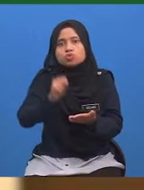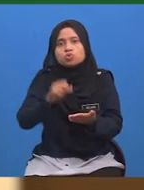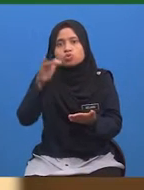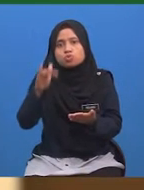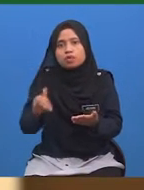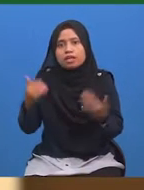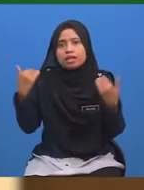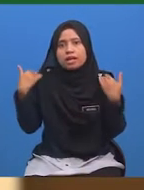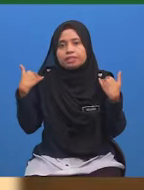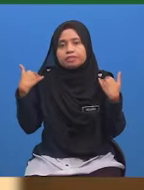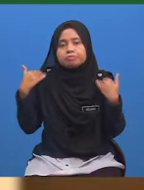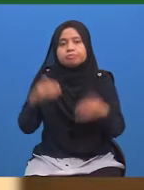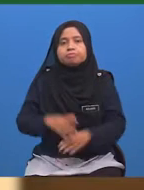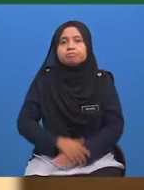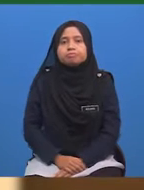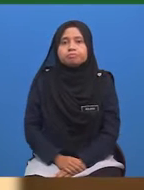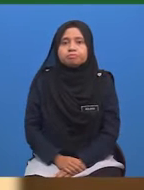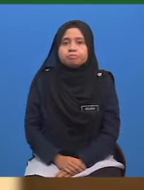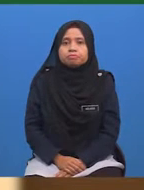ada pada kad nombor lima